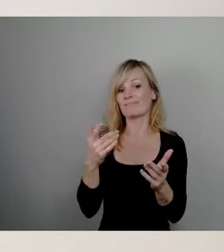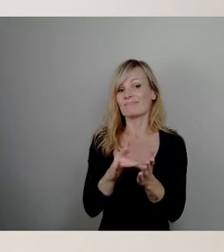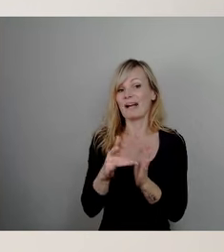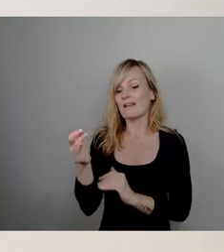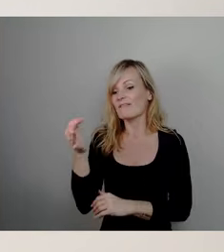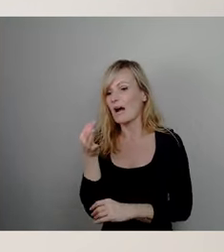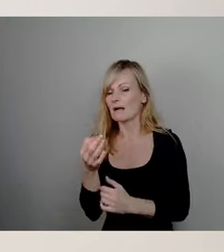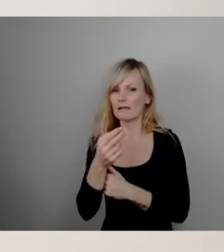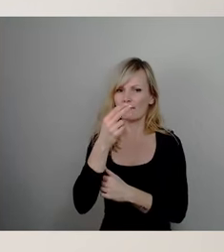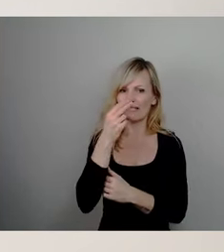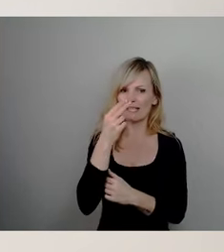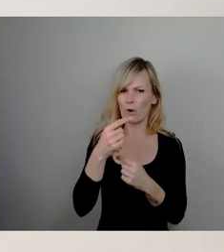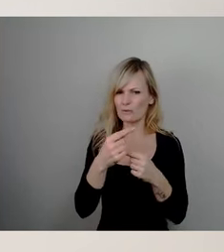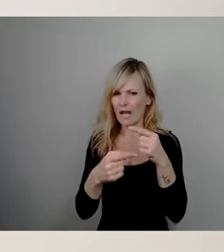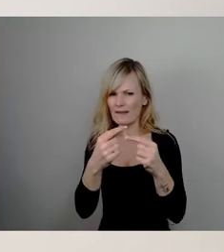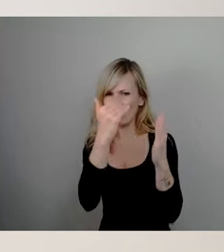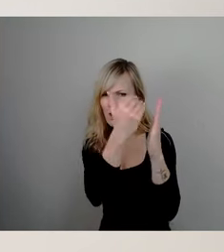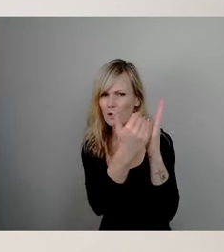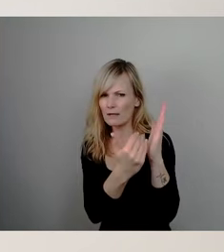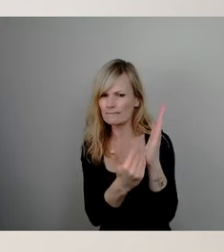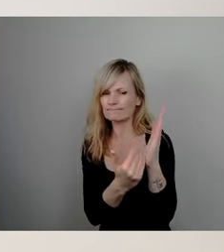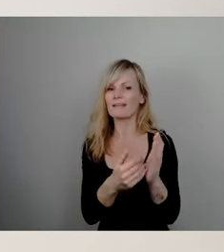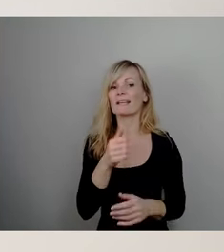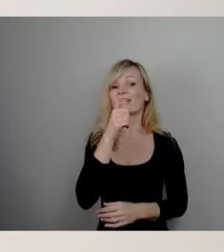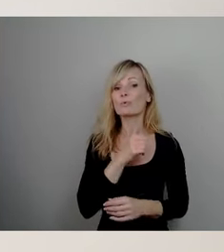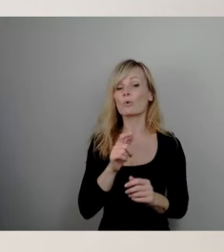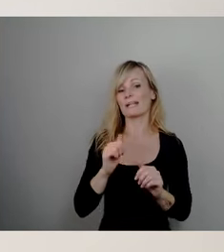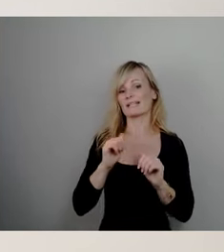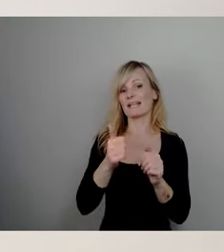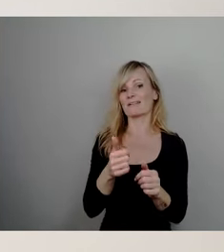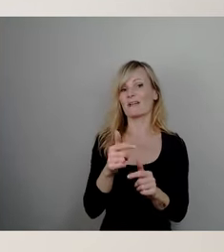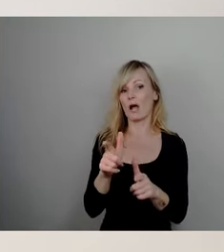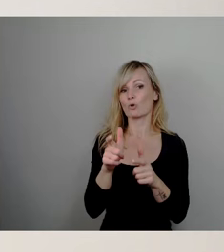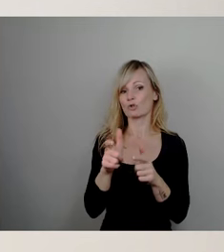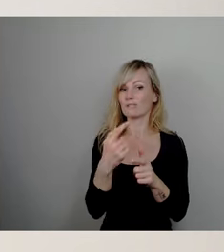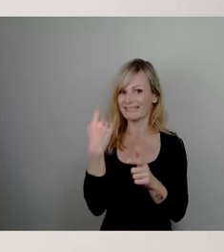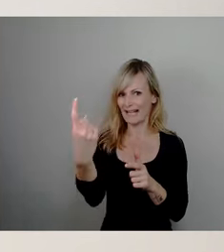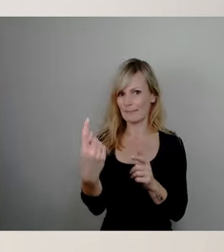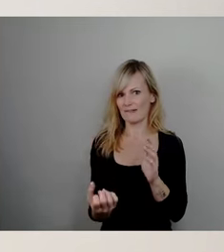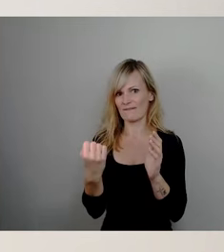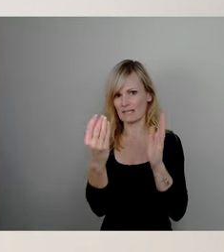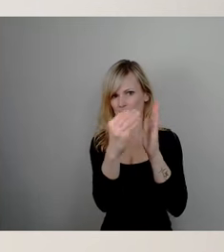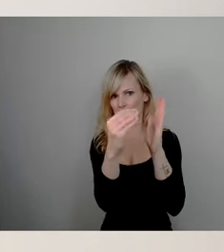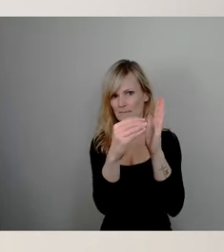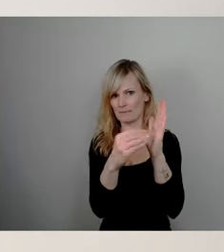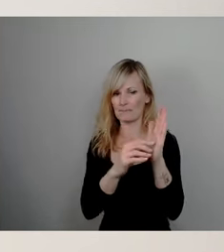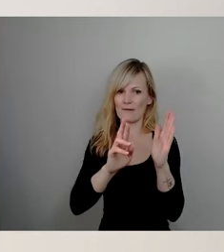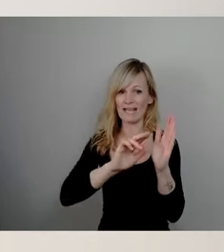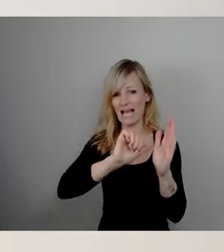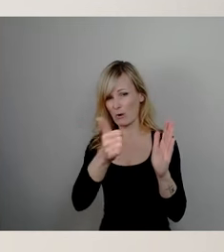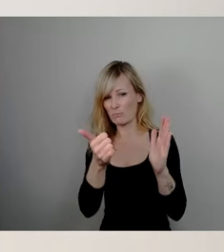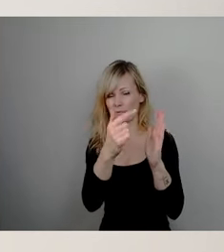Ranking, der letztendlich vom Jugendhilfeausschuss auch festgelegt wurde, haben wir angezeigt, dass es